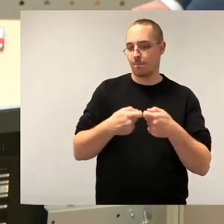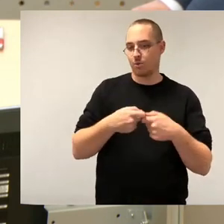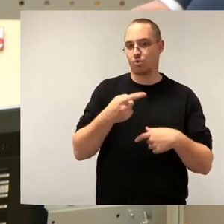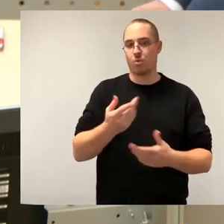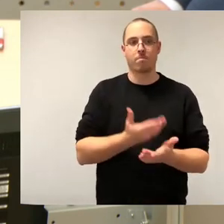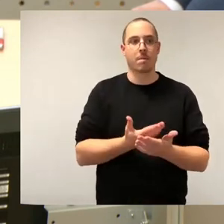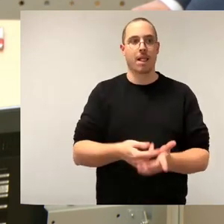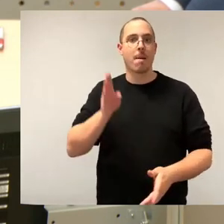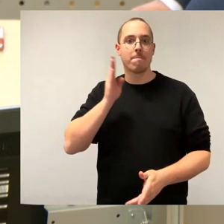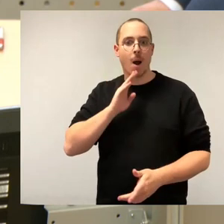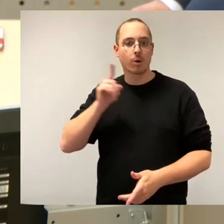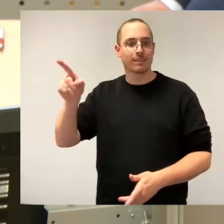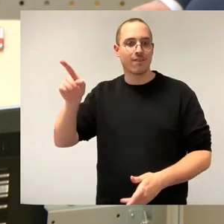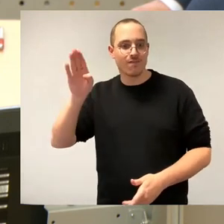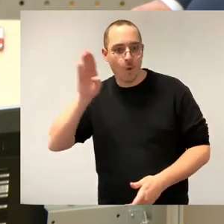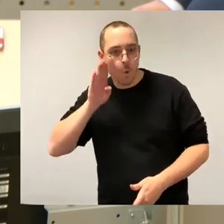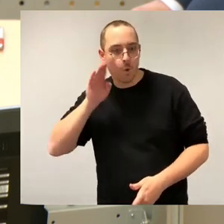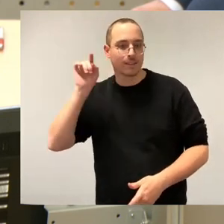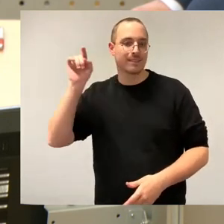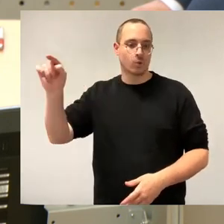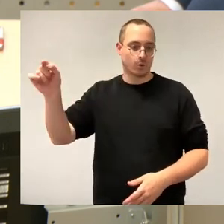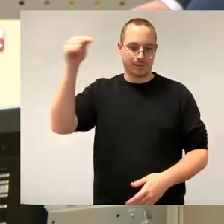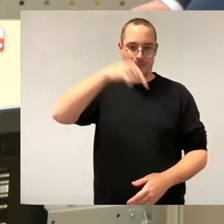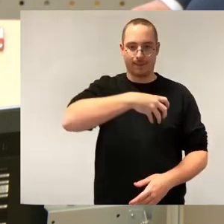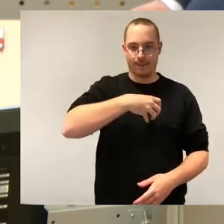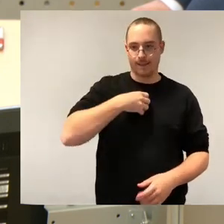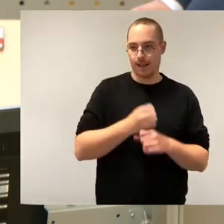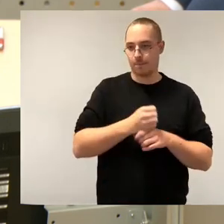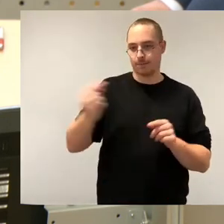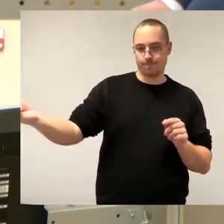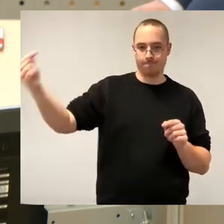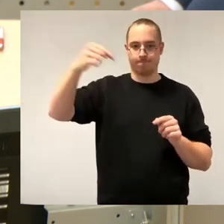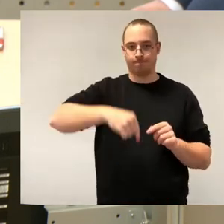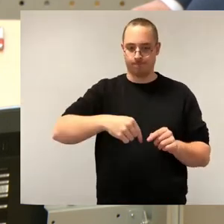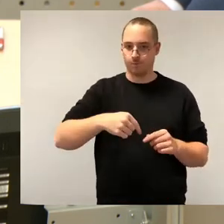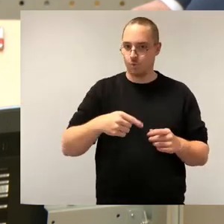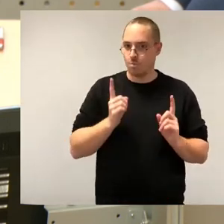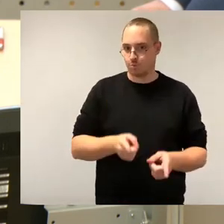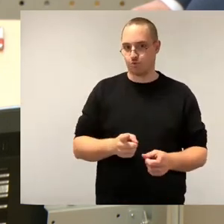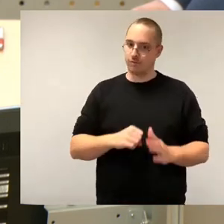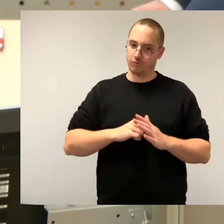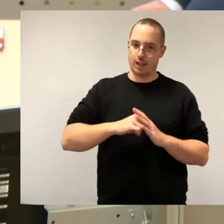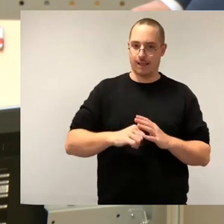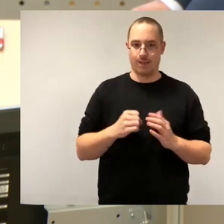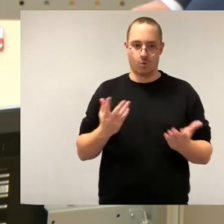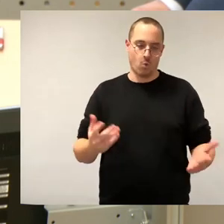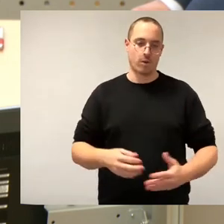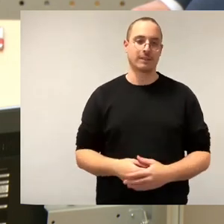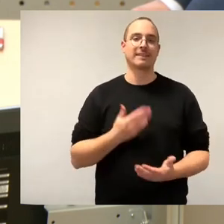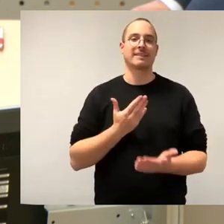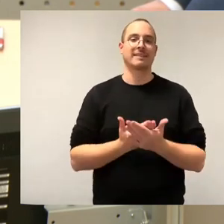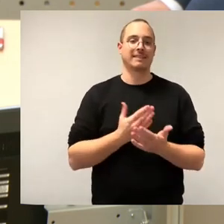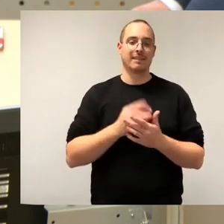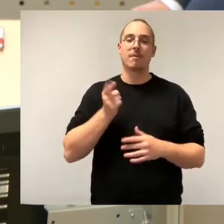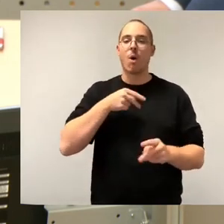arbeitet, auch in kürzester Zeit an seinem Arbeitsplatz sein kann. Und da geht es letzten Endes auch um den mehrstreifigen Ausbau der Autobahn.